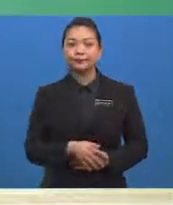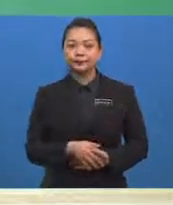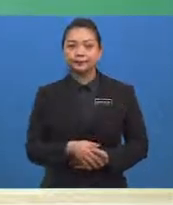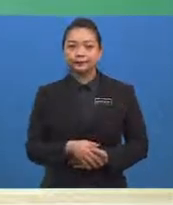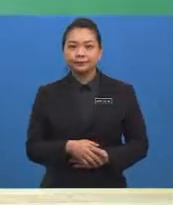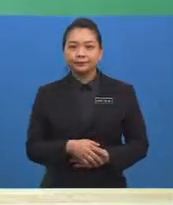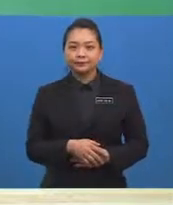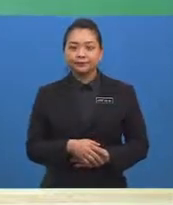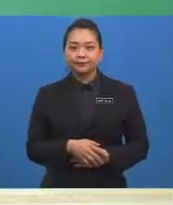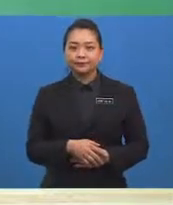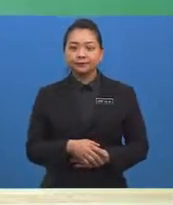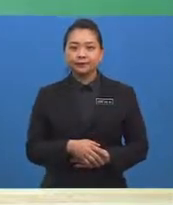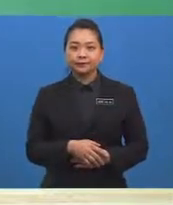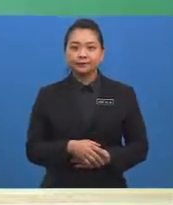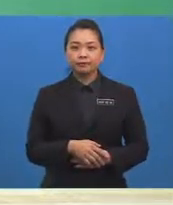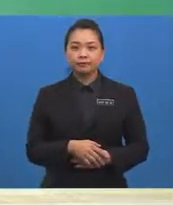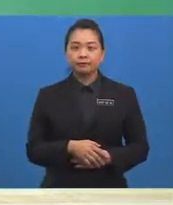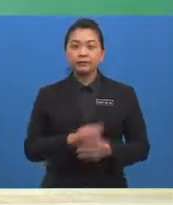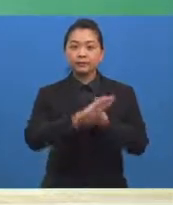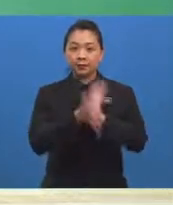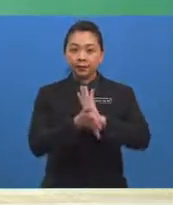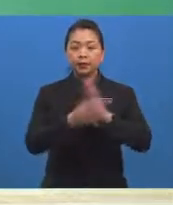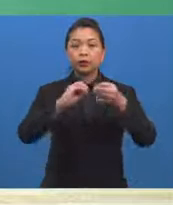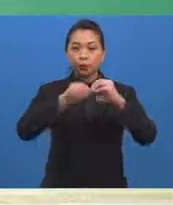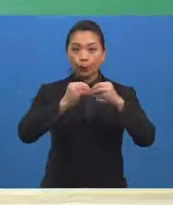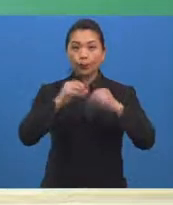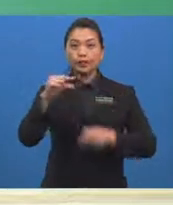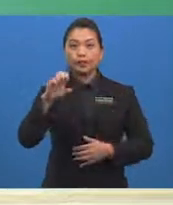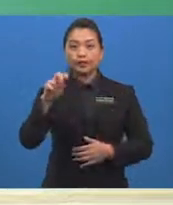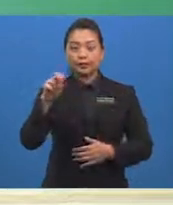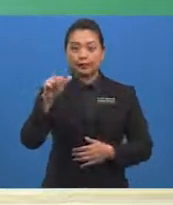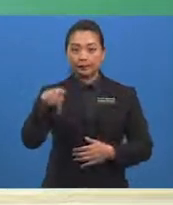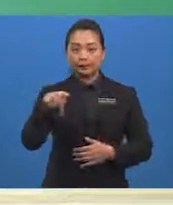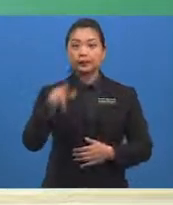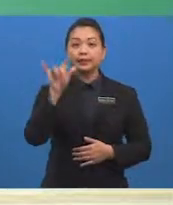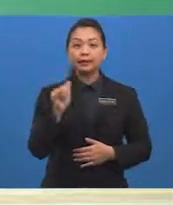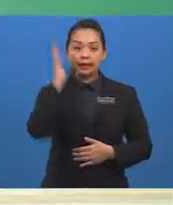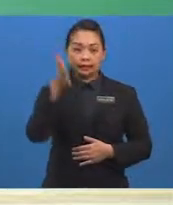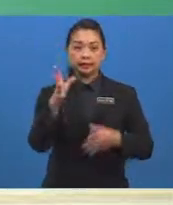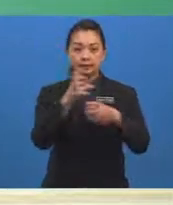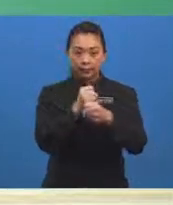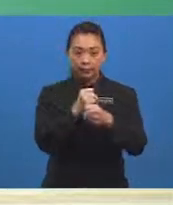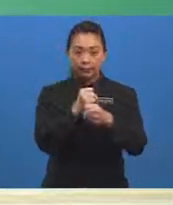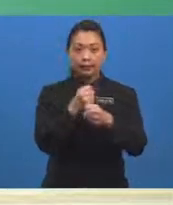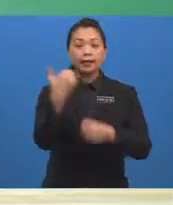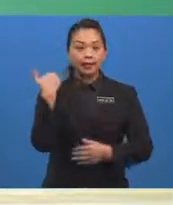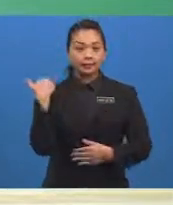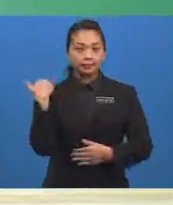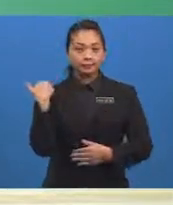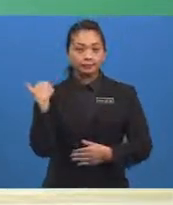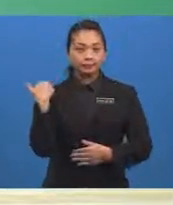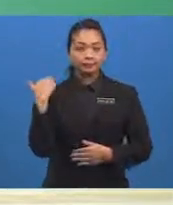Maka, nombor genap yang akan diperoleh akan terdiri daripada